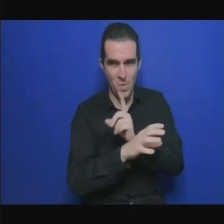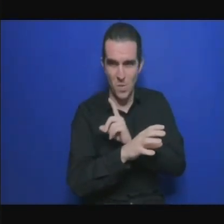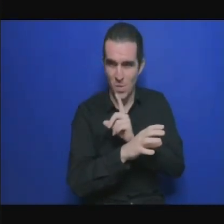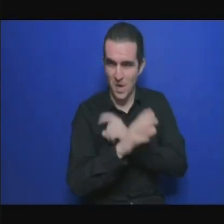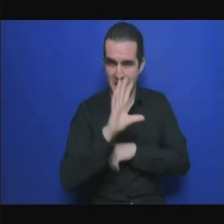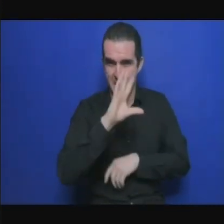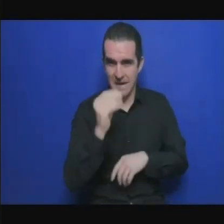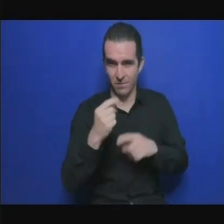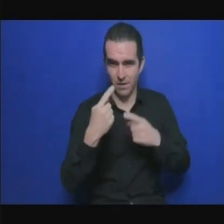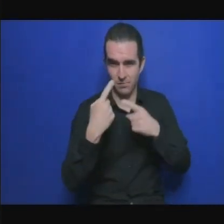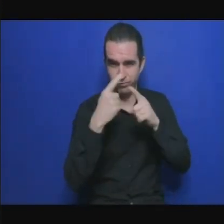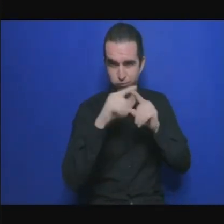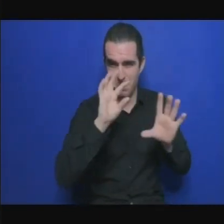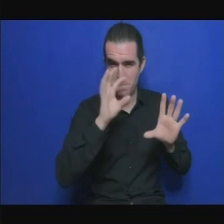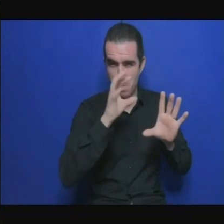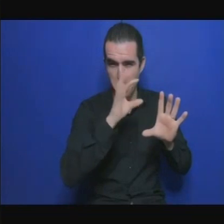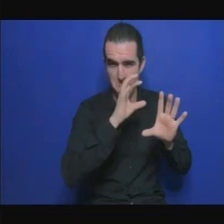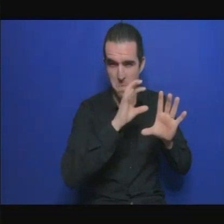et il faut reconnaître cela